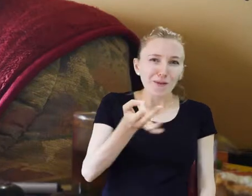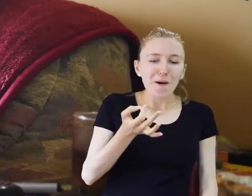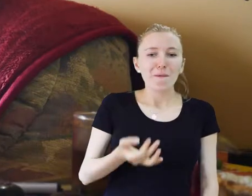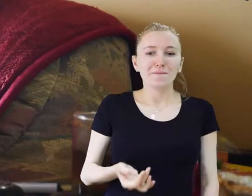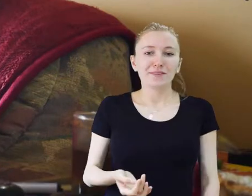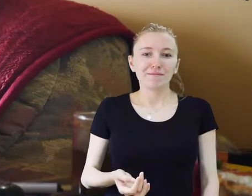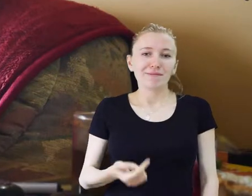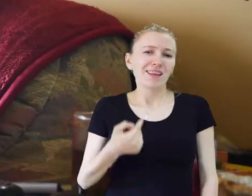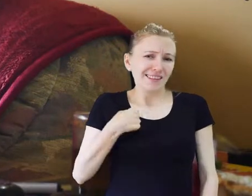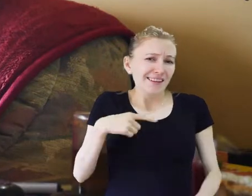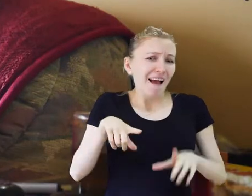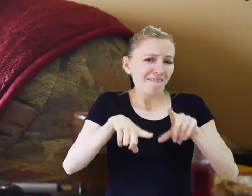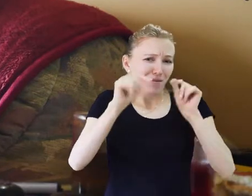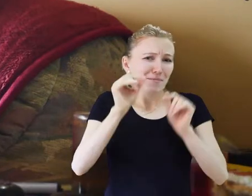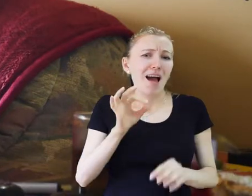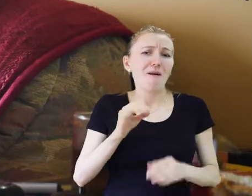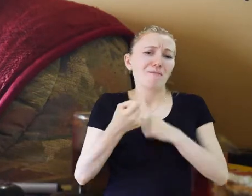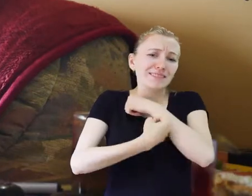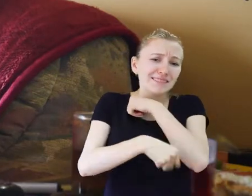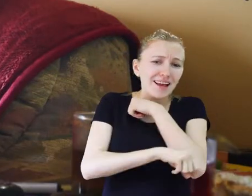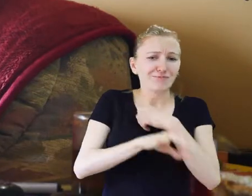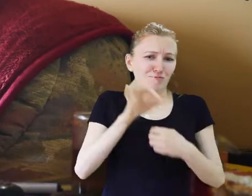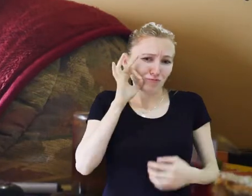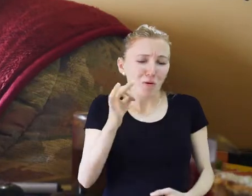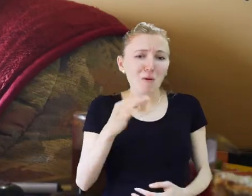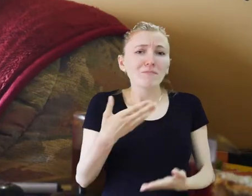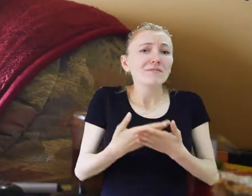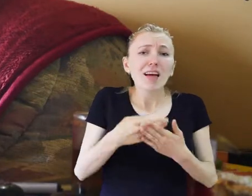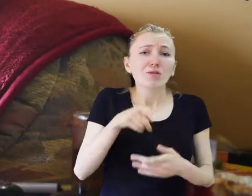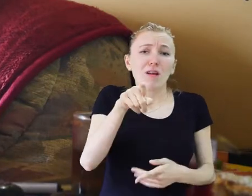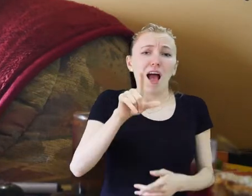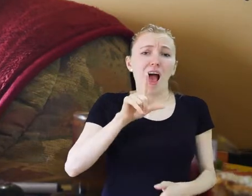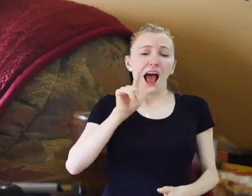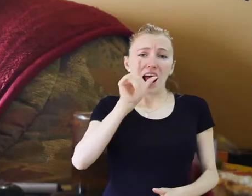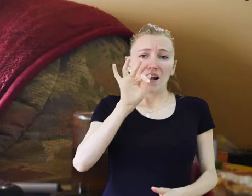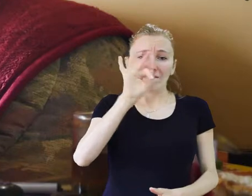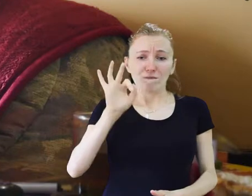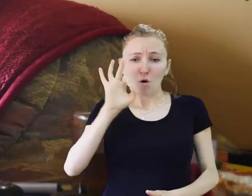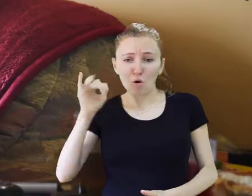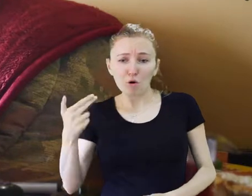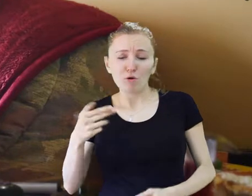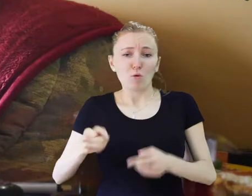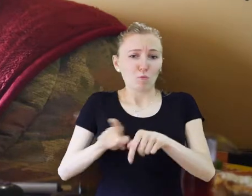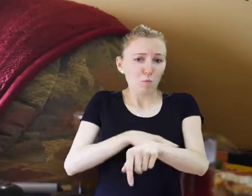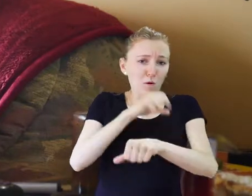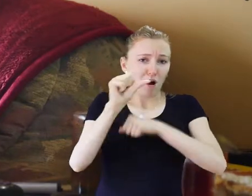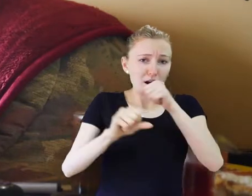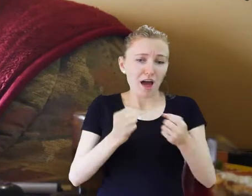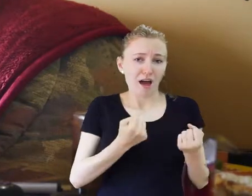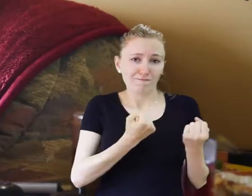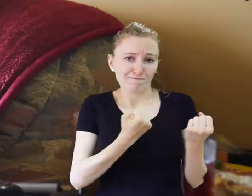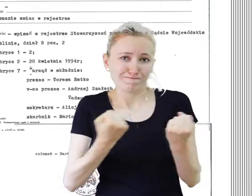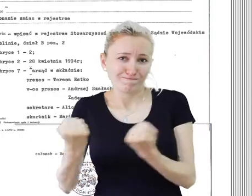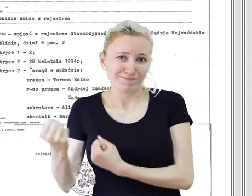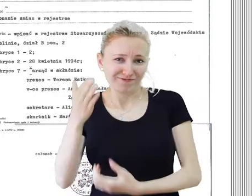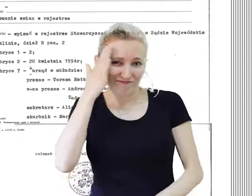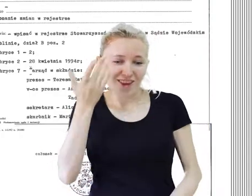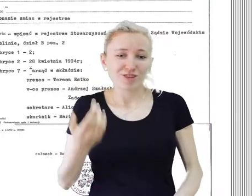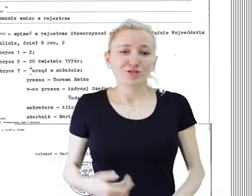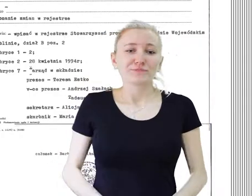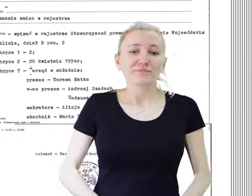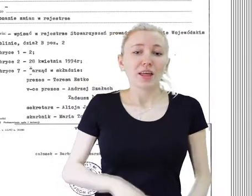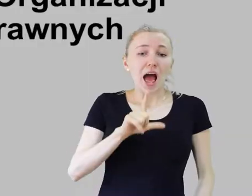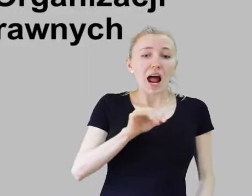wybrałam dobrą następczynią, bo tyle lat pociągniesz, także wiesz. Forum